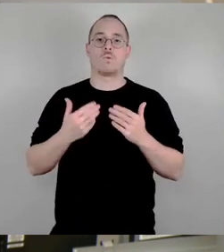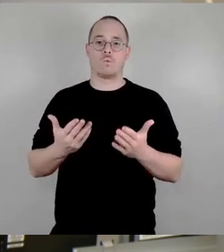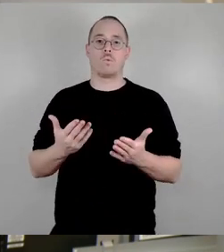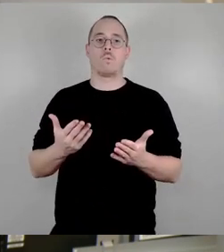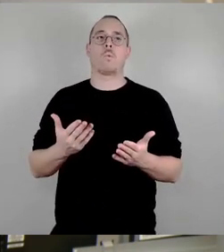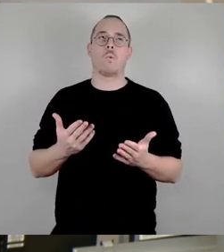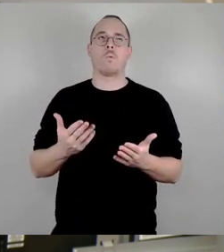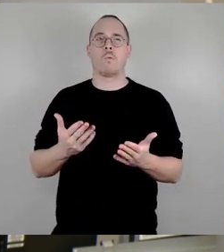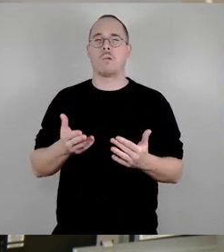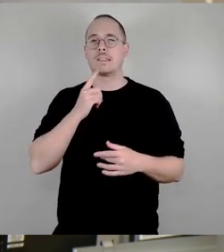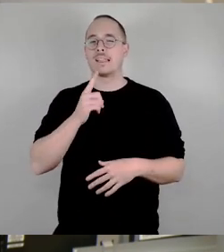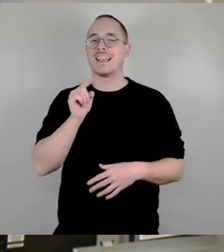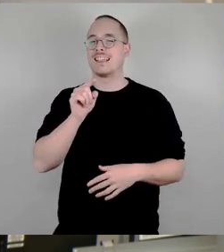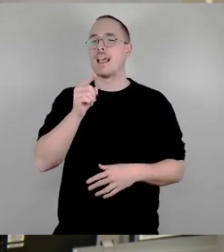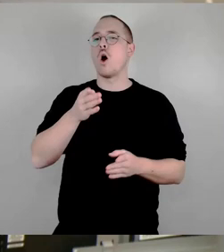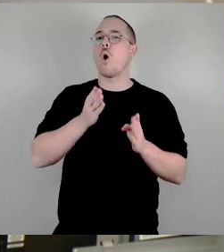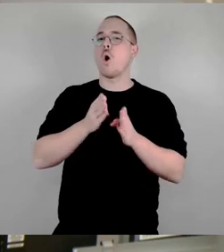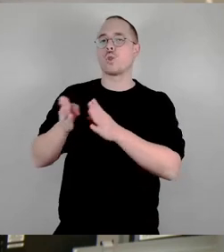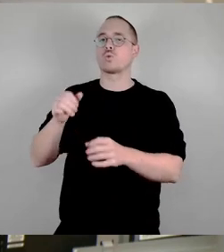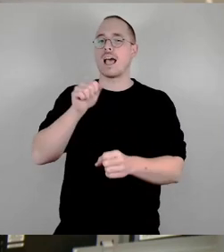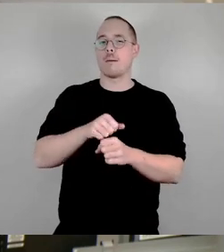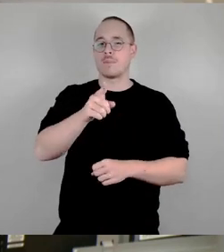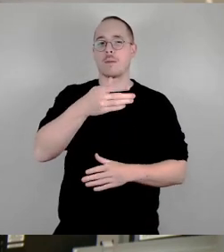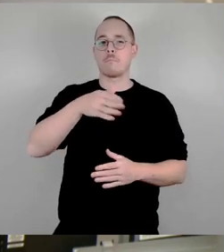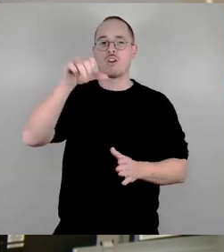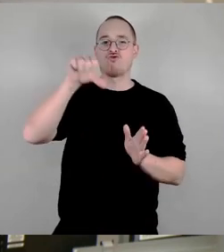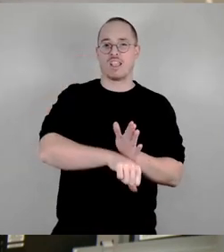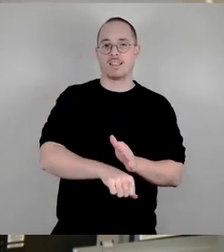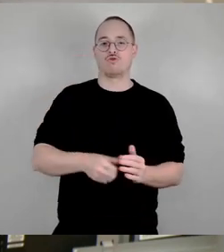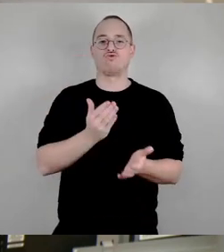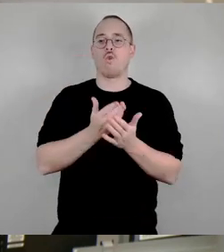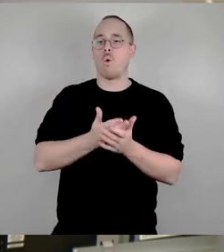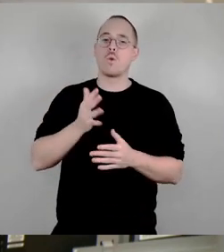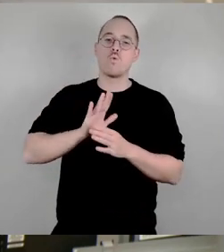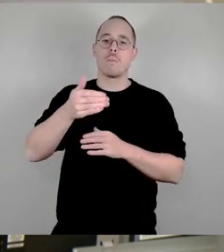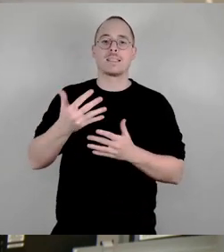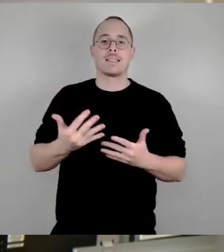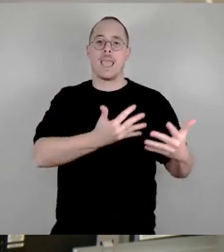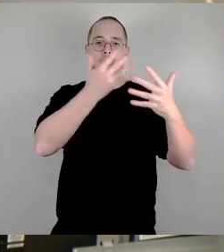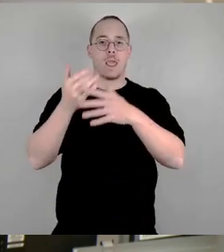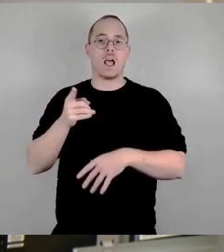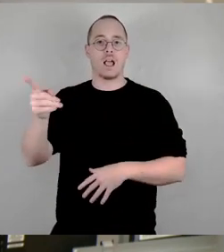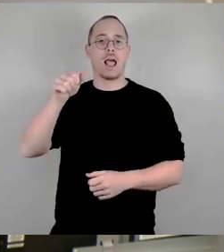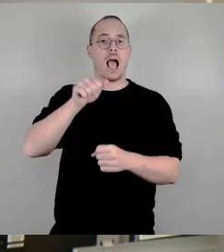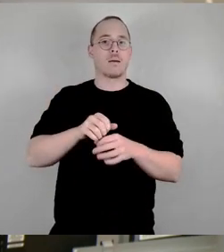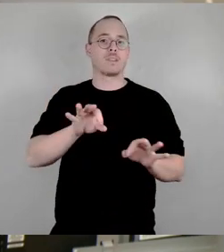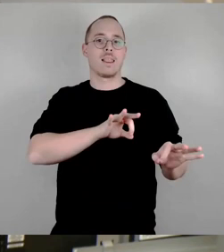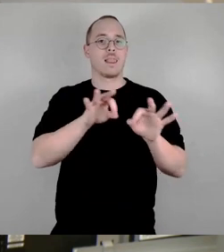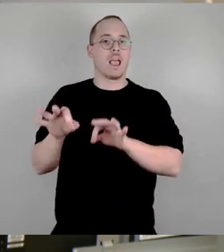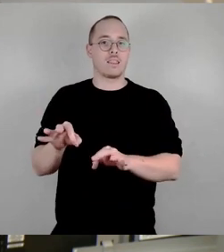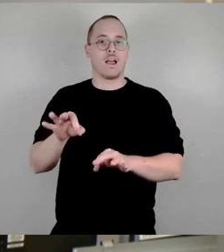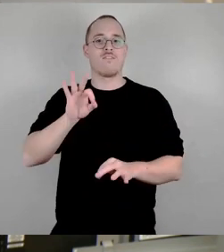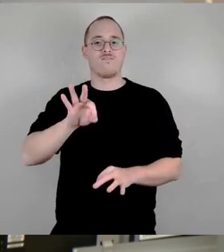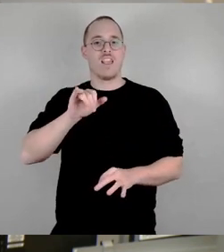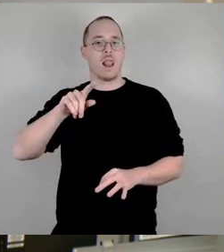Amtsleiter Ralf Lübs seine Arbeit zu machen. Bürgermeister wechseln, Amtsleiter bleiben. Leider.